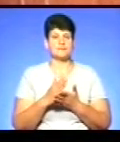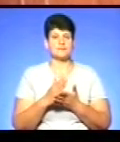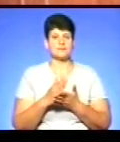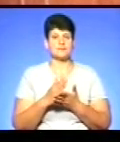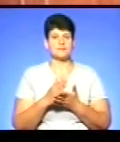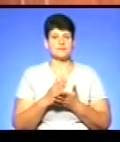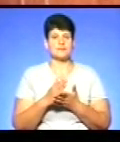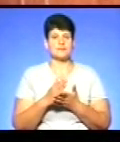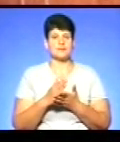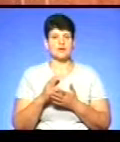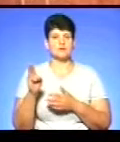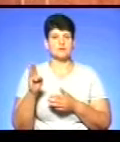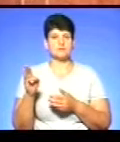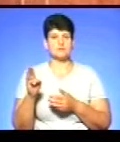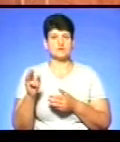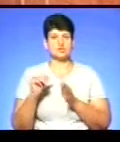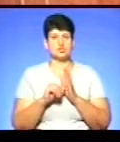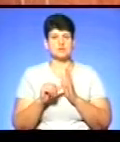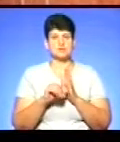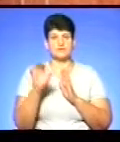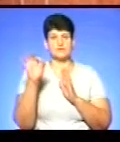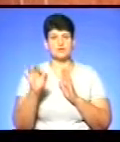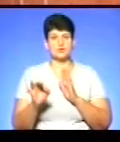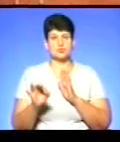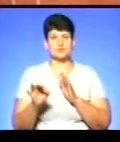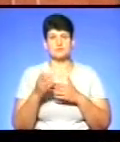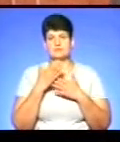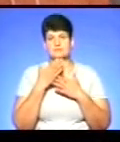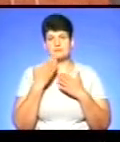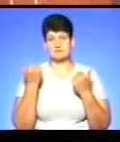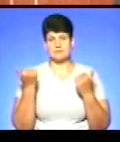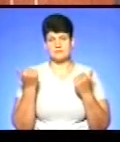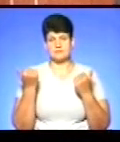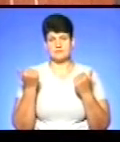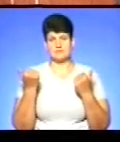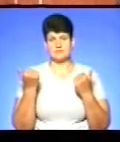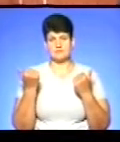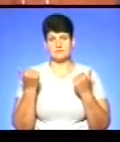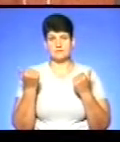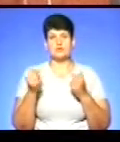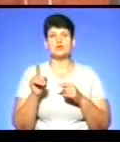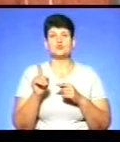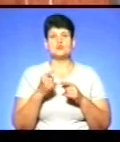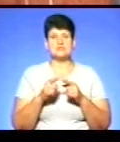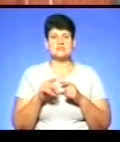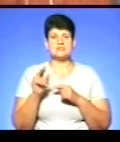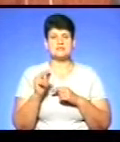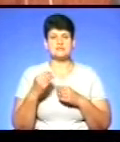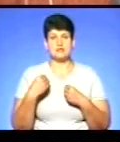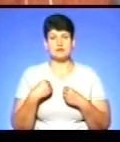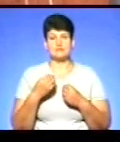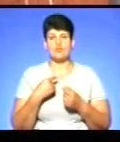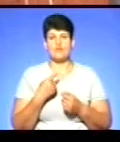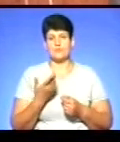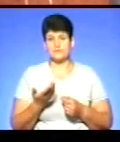– 60% неприсутність. Що ці цифри нам дають?